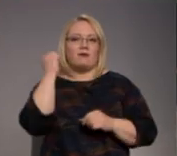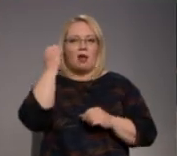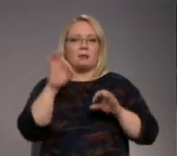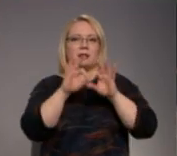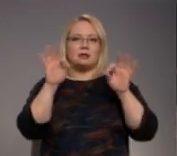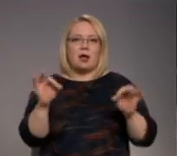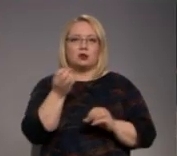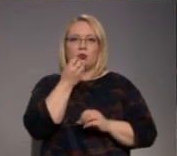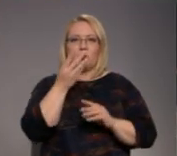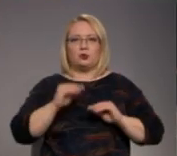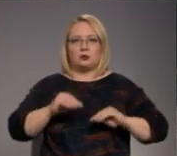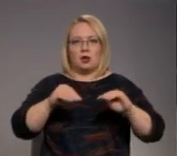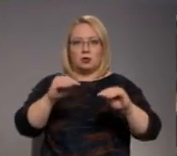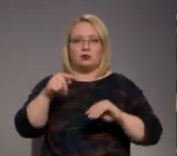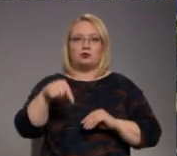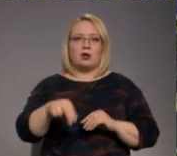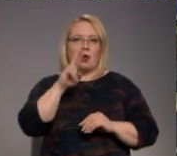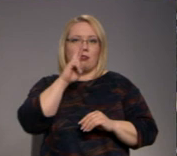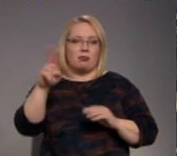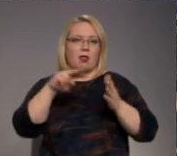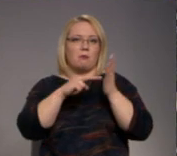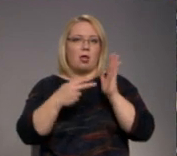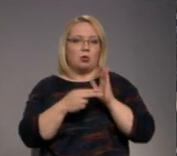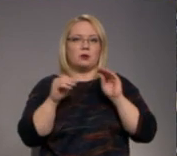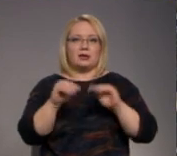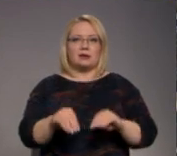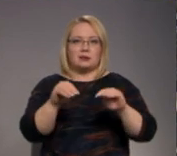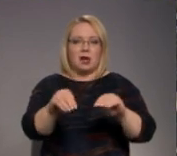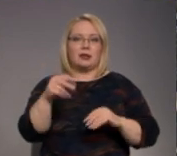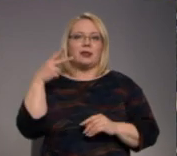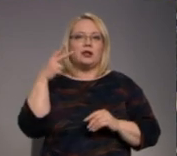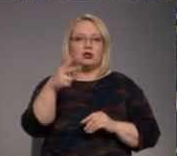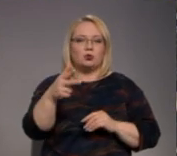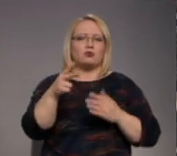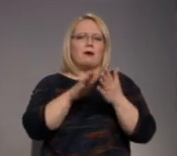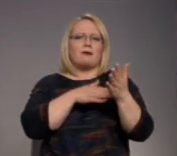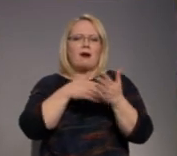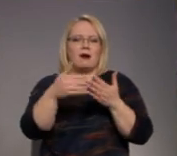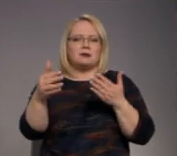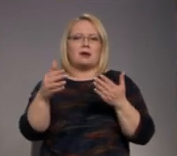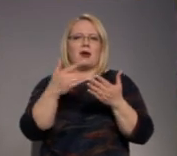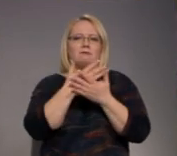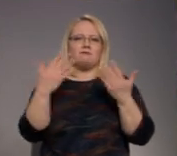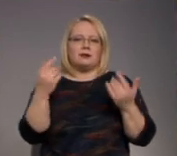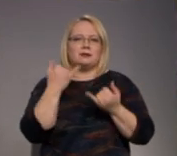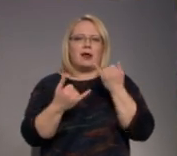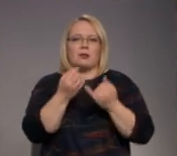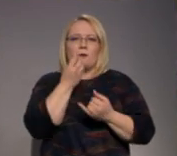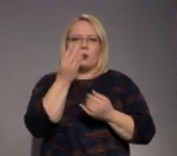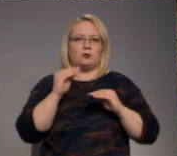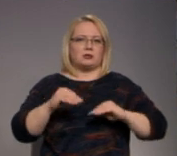ar puķu stādīšanu, un šajā nedēļā plānots iestādīt apmēram trīks tūkstoši krāsainas lielziedu atreitnīšu stādus.